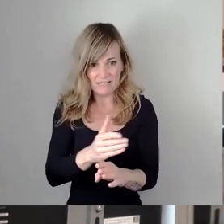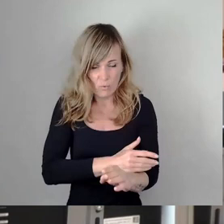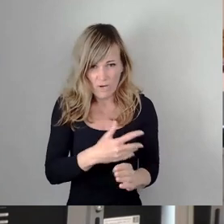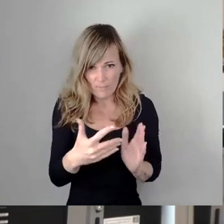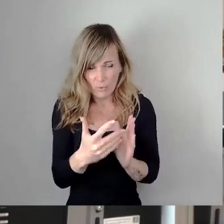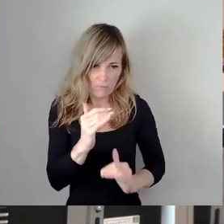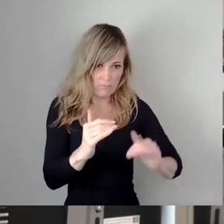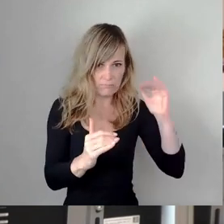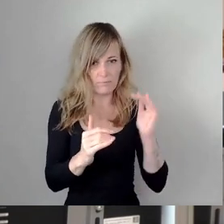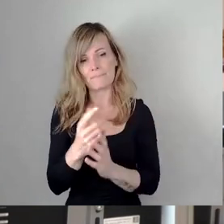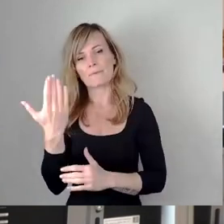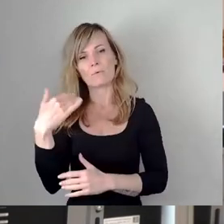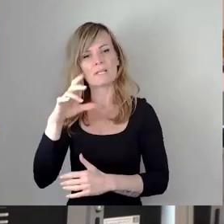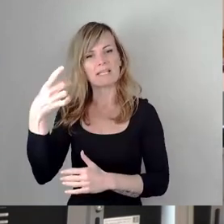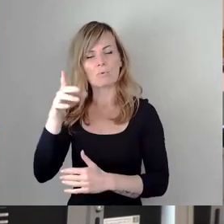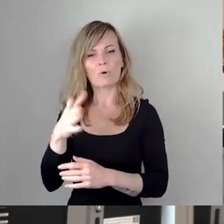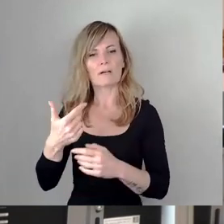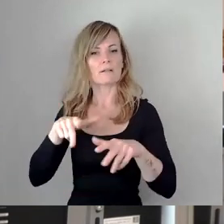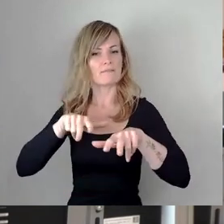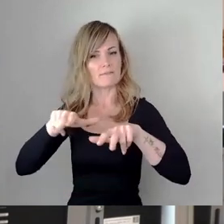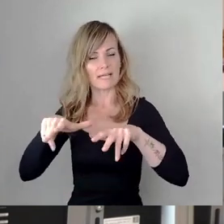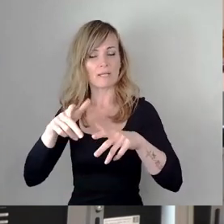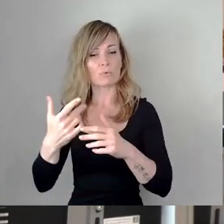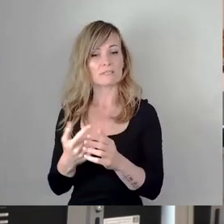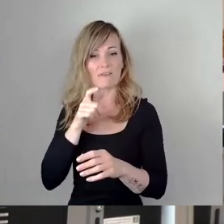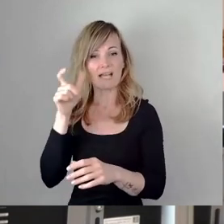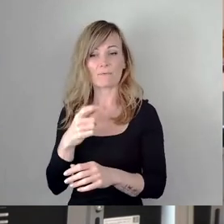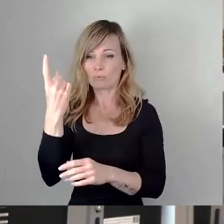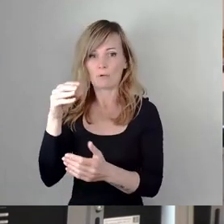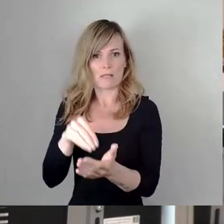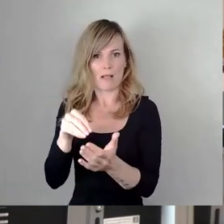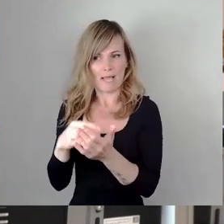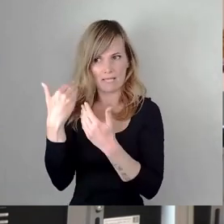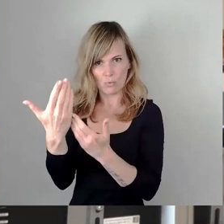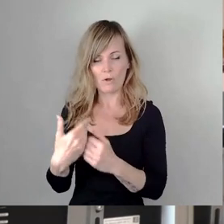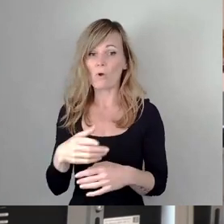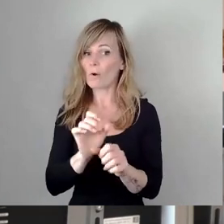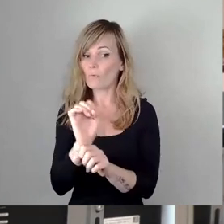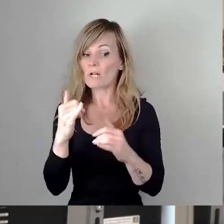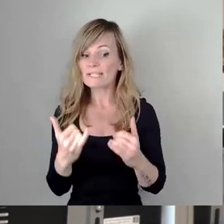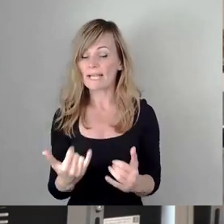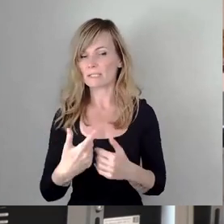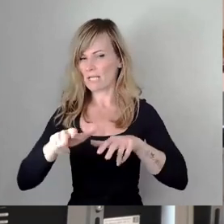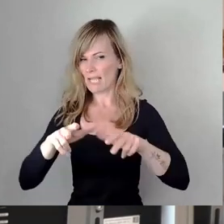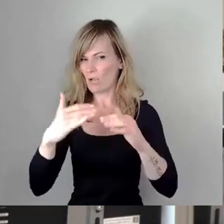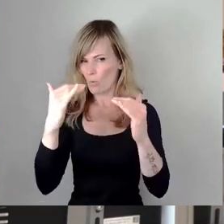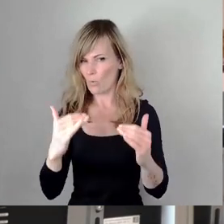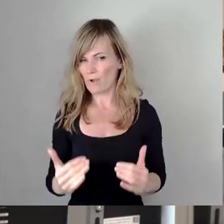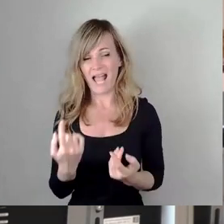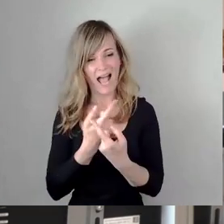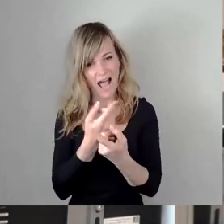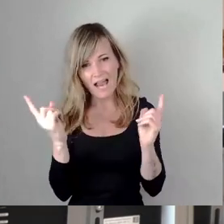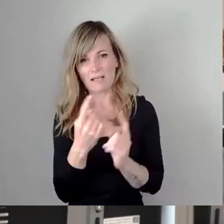in Regierungsverantwortung und maßgeblich an dieser Entwicklung beteiligt. Und obwohl die derzeitigen Regelungen bei nahezu allen, die sich damit auseinandersetzen, auf